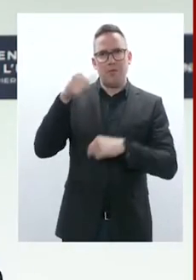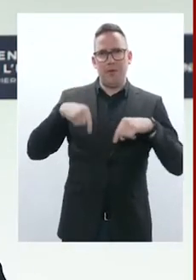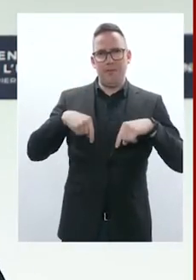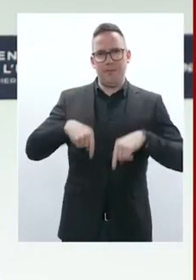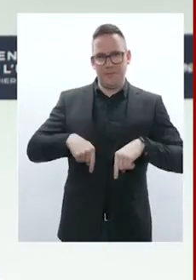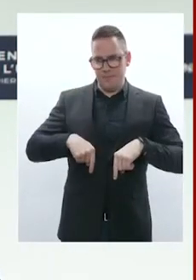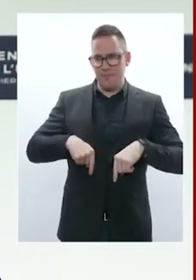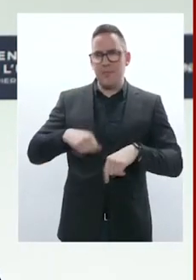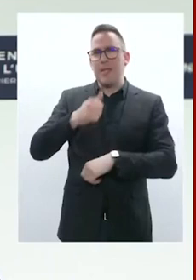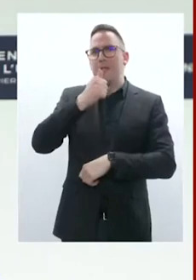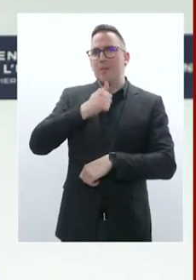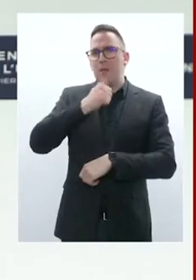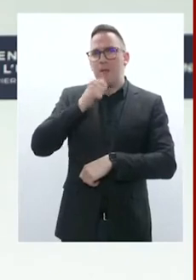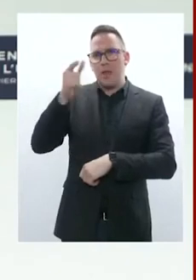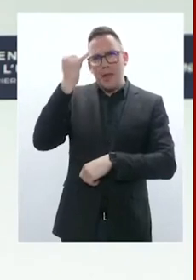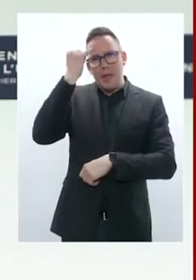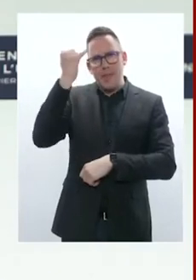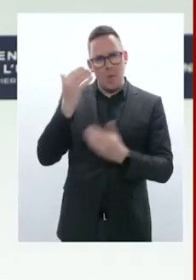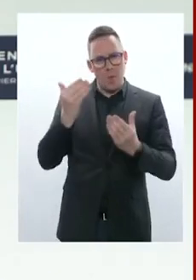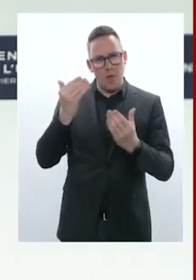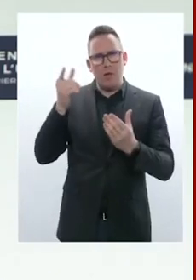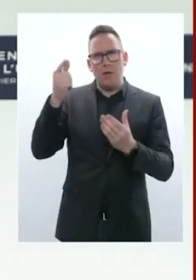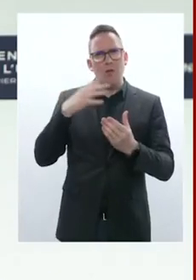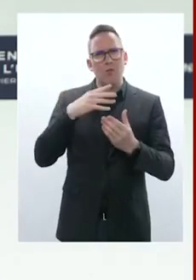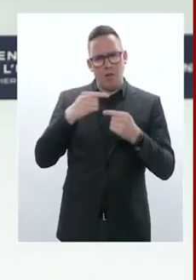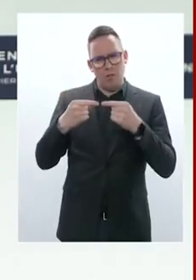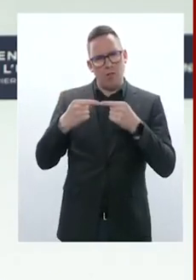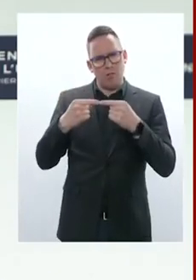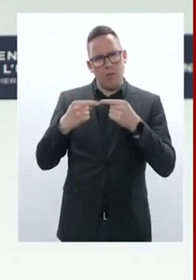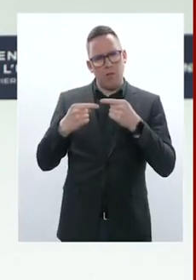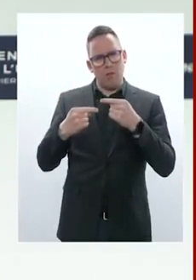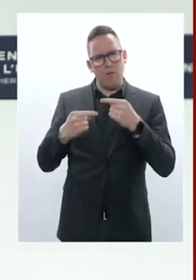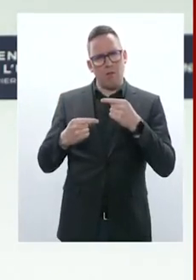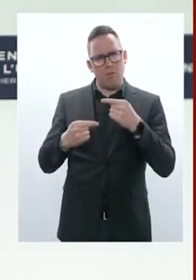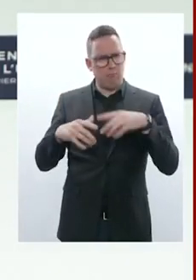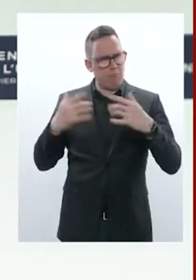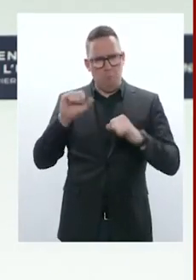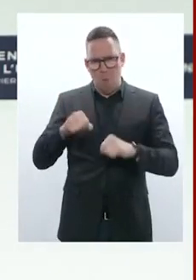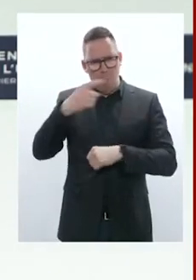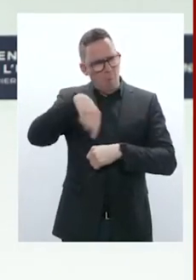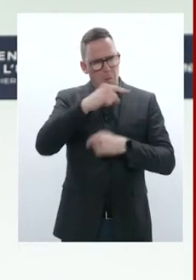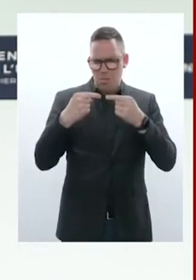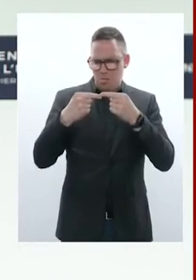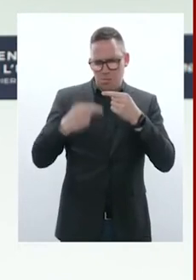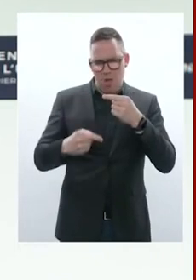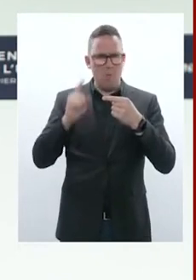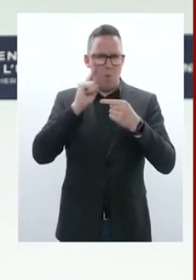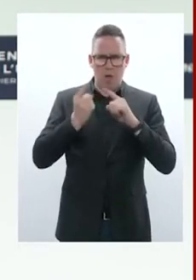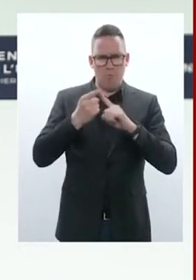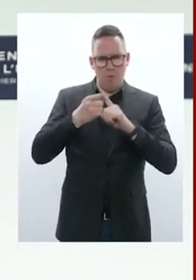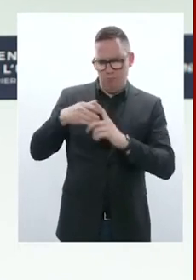communes de dette pour financer nos initiatives militaires de soutien à l'Ukraine et donner de la visibilité à nos